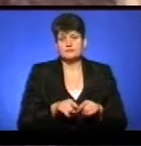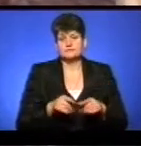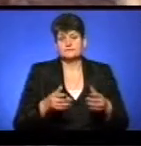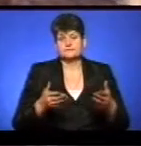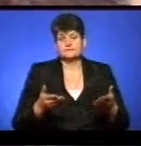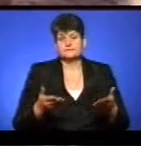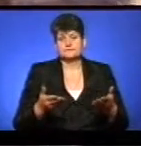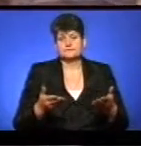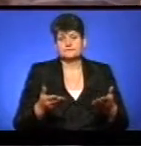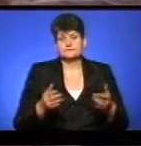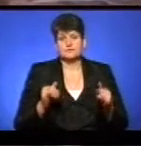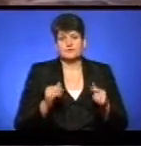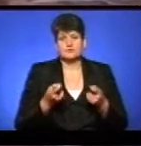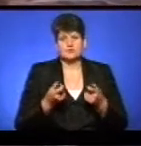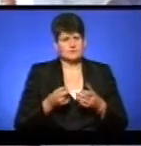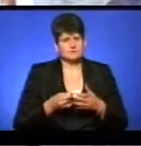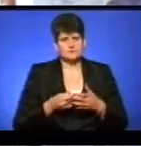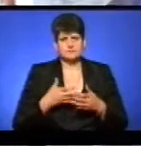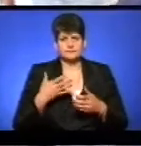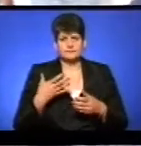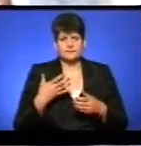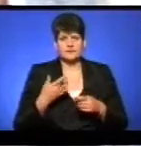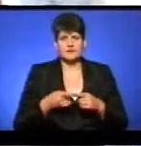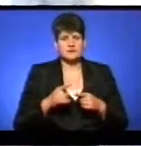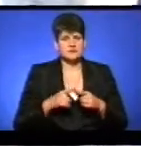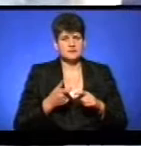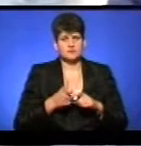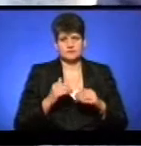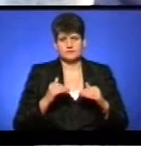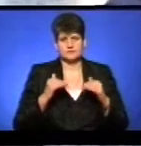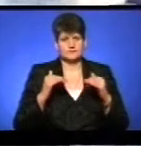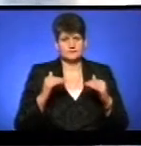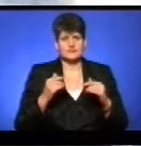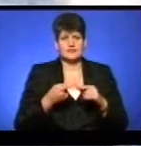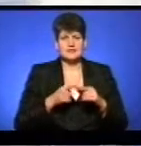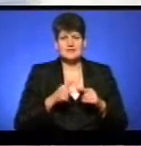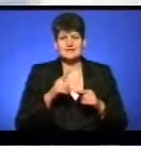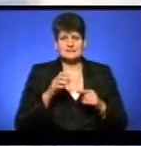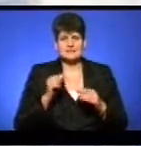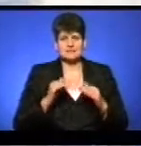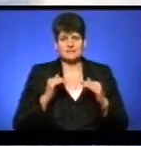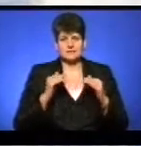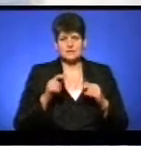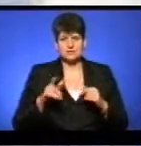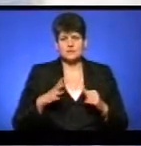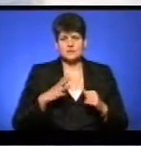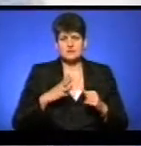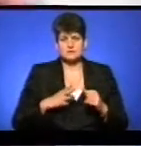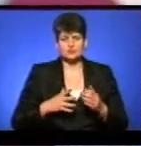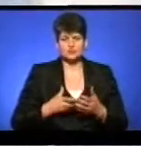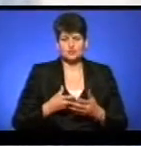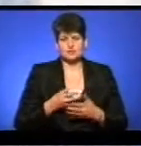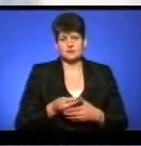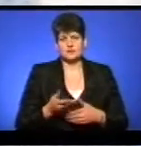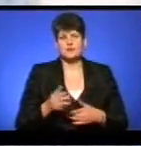трохи дороговато. Ні, це за високо, за високо. А люди змушені платити,